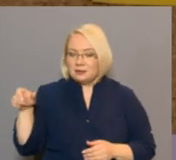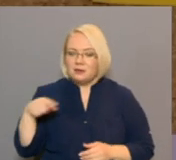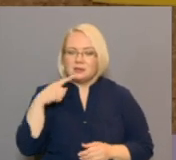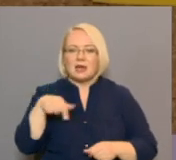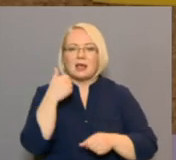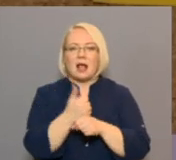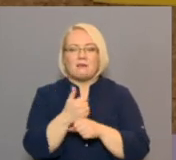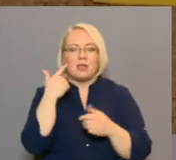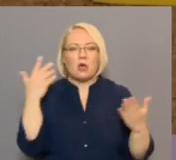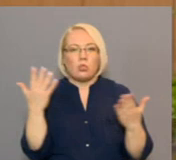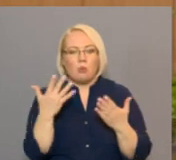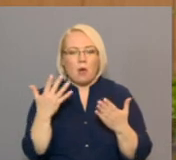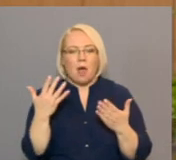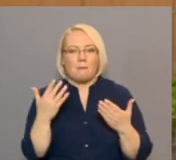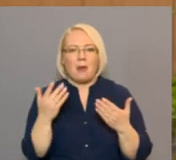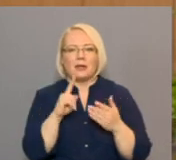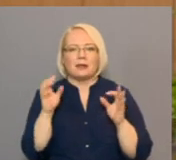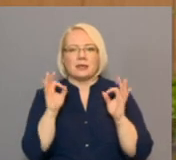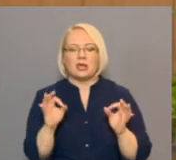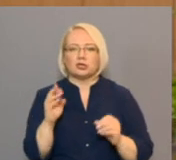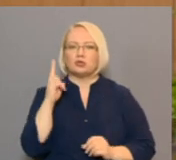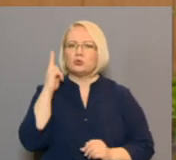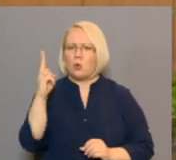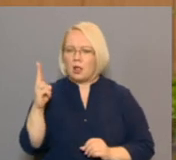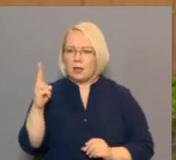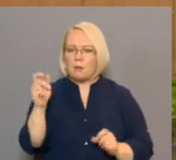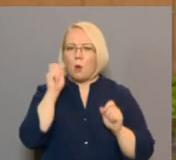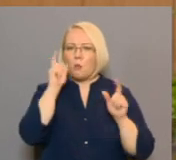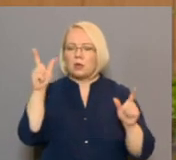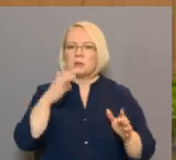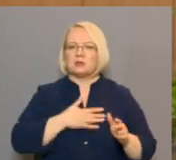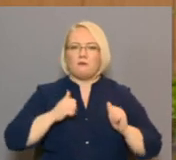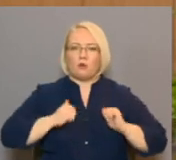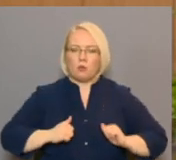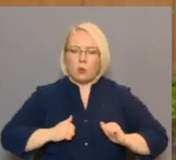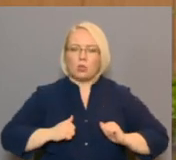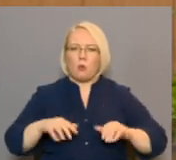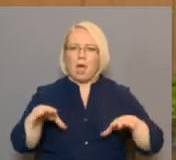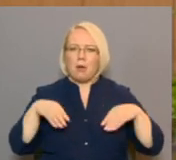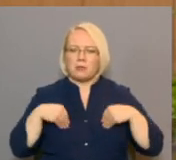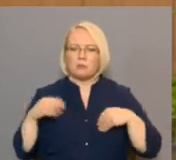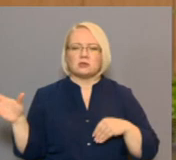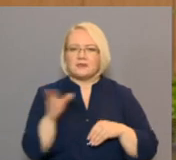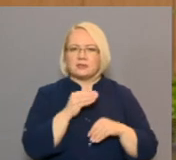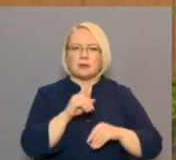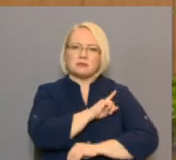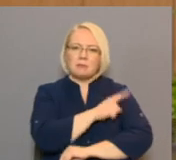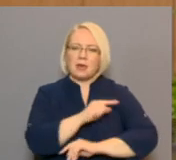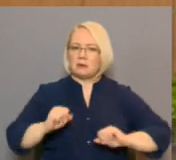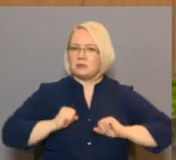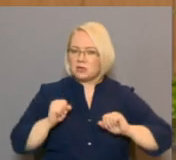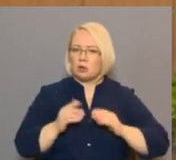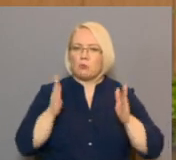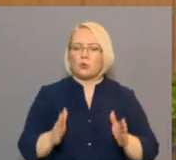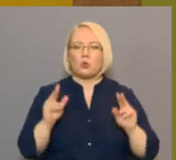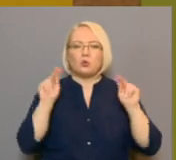ir paslēpta solījumā. Modrībā par savu godu apņemos visiem spēkiem censties. Būt uzticīga Dievam